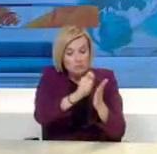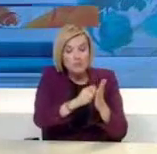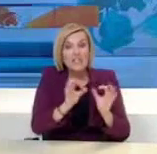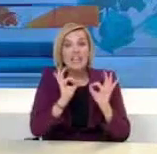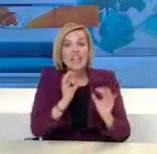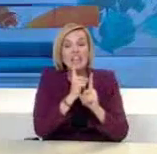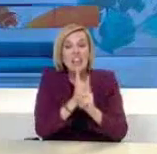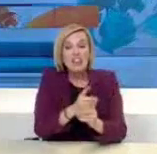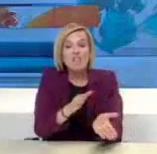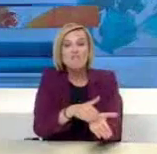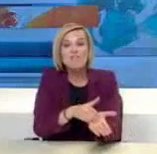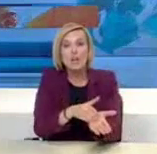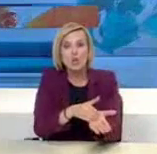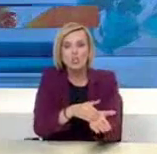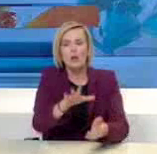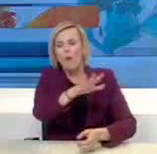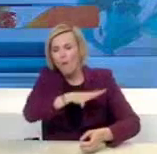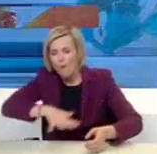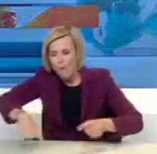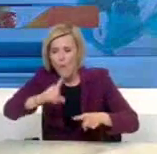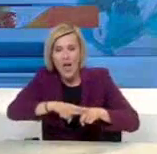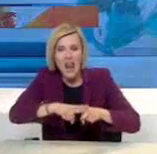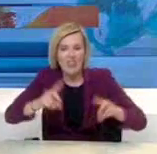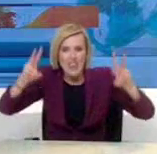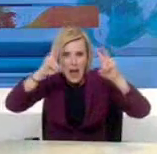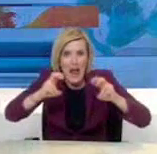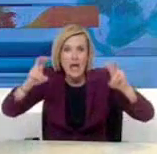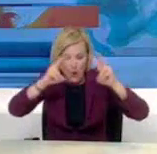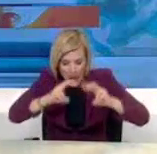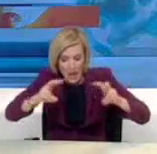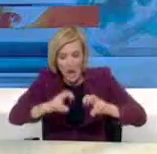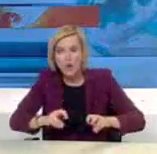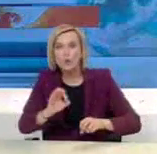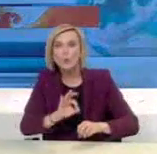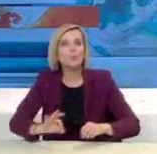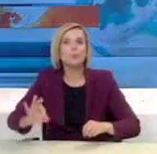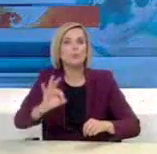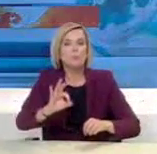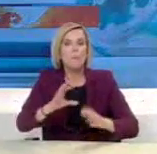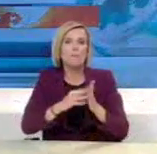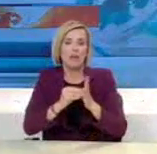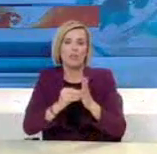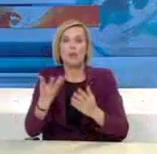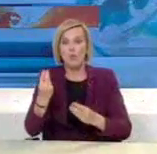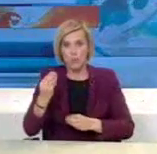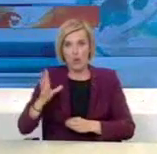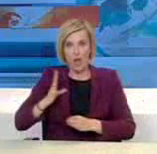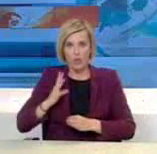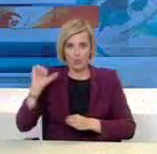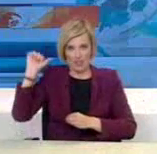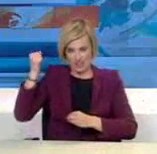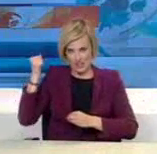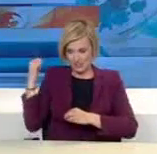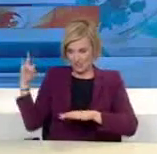δειγματοληπτική έλεγχη σε συμπολίτες μας, που έπρεπε και ήταν υποχρεωμένοι να βρεθούν σε καραντίνα, ερχόμενοι αεροπορικώς στις